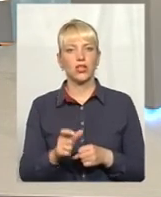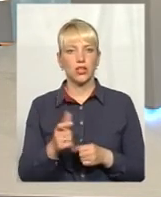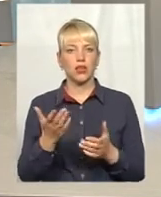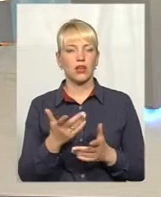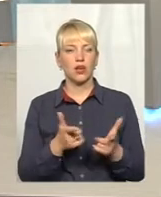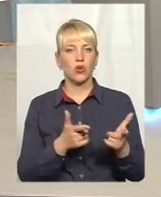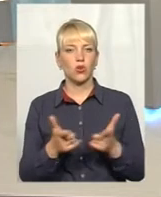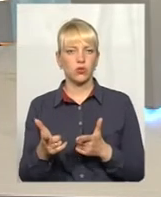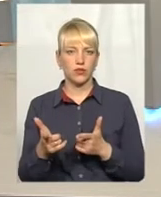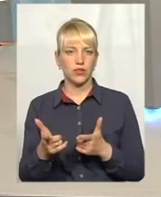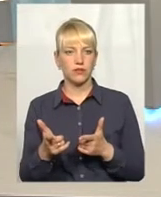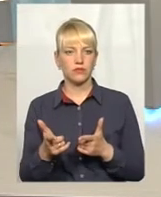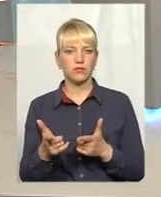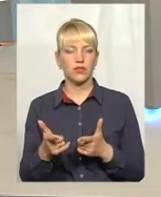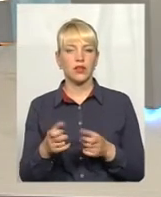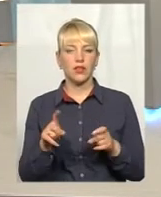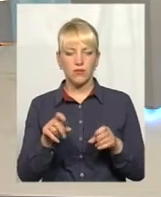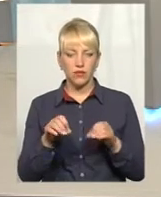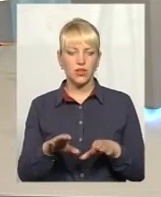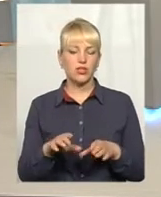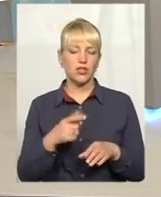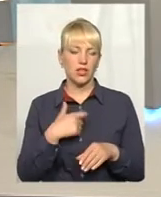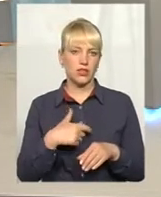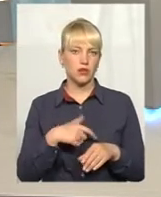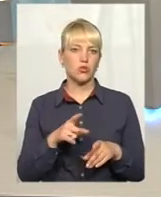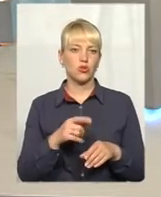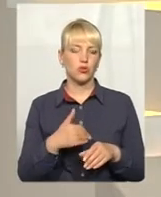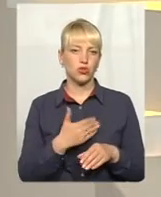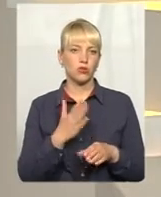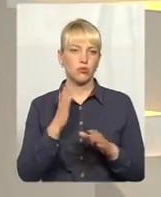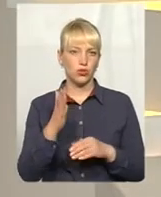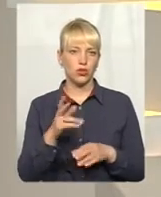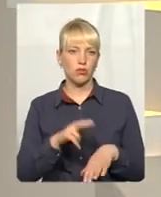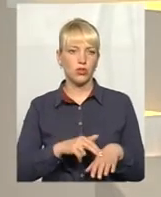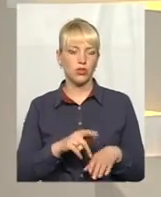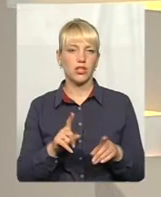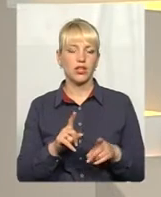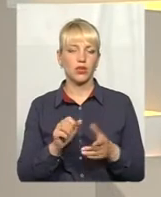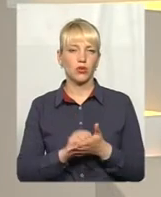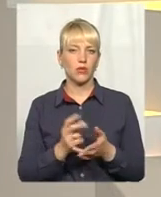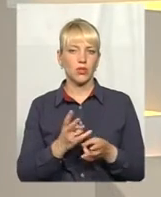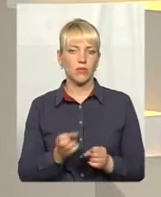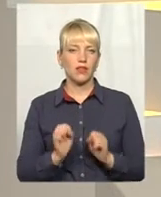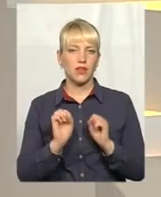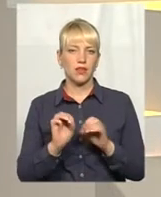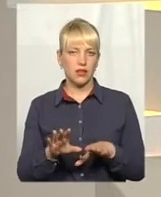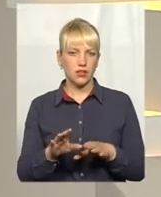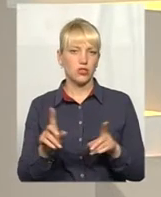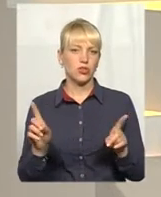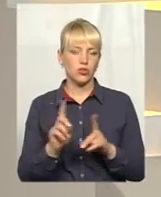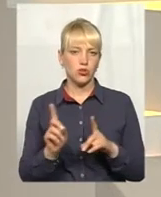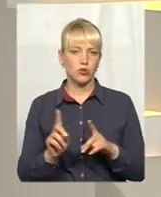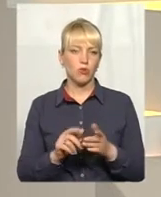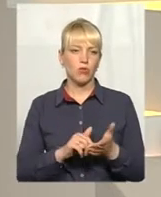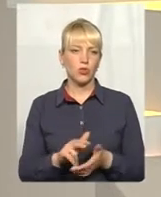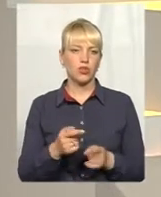готова, вирішила для себе, що вона хоче бути поліцейським, що вона має, які документи надати, для того, аби пройти